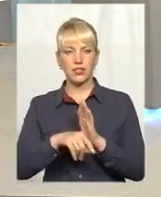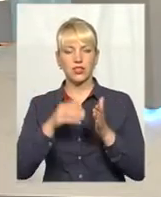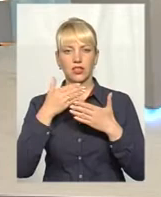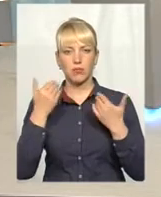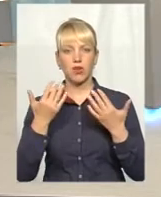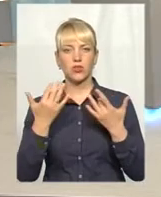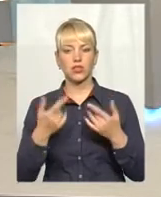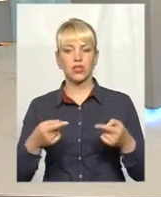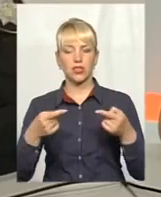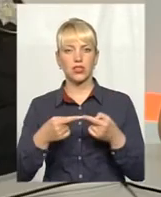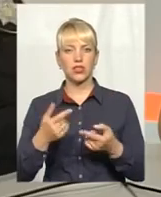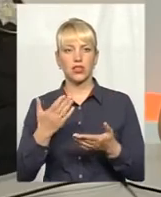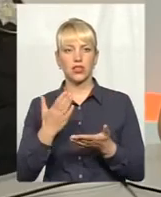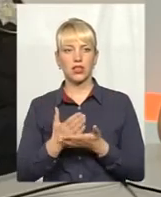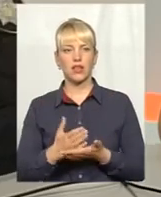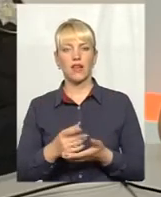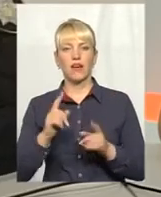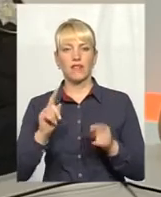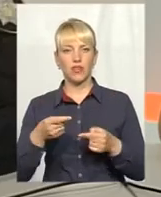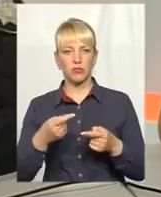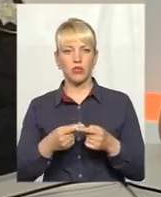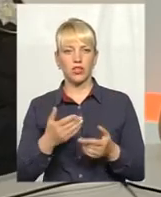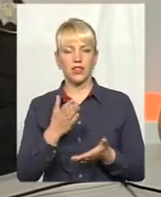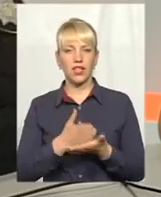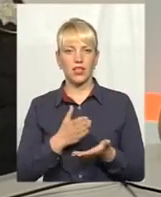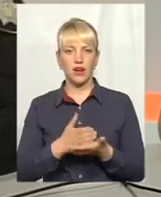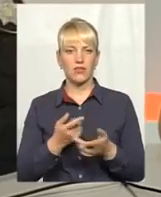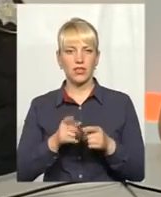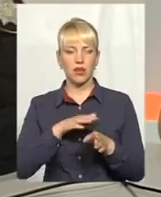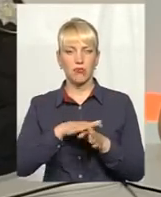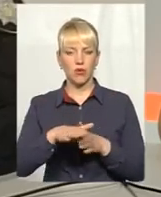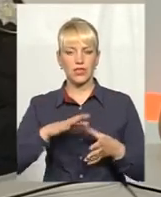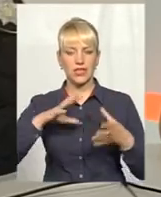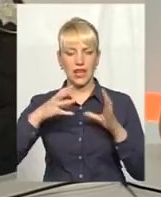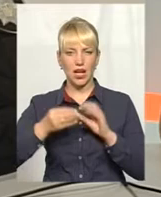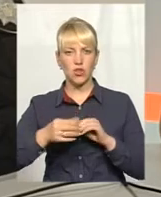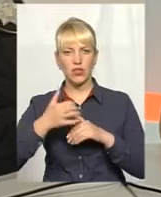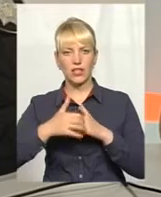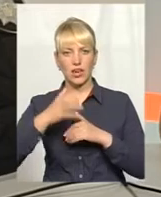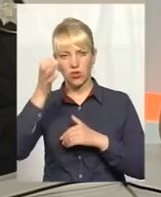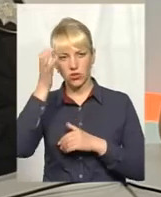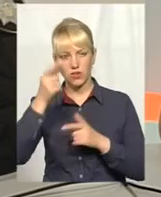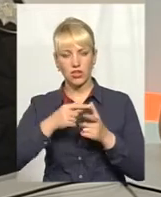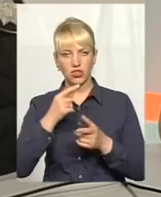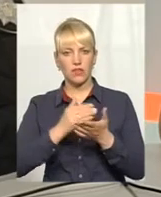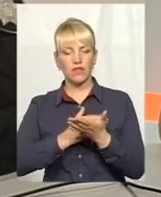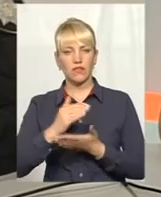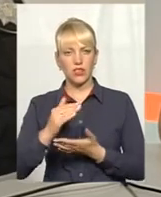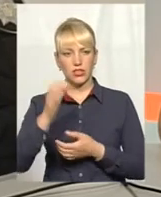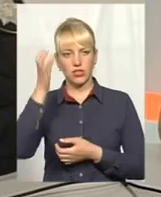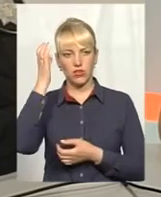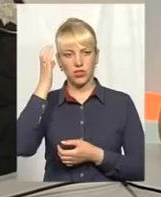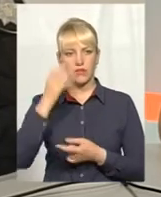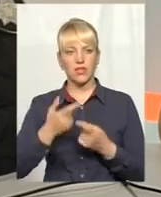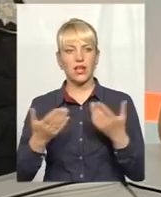оскільки є чітко зазначені вимоги наявністі повної загальної середньої освіти або вищої. Таких